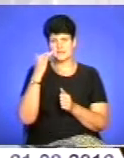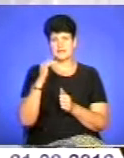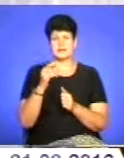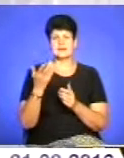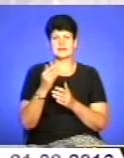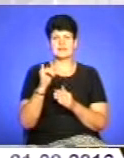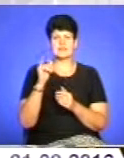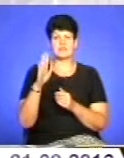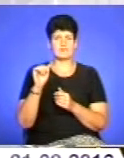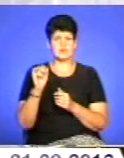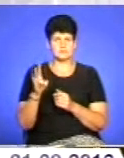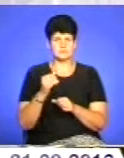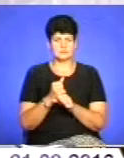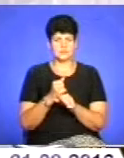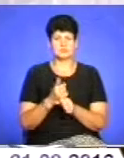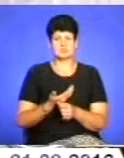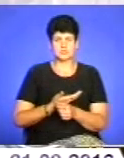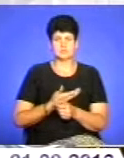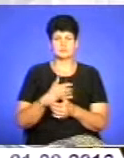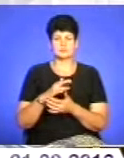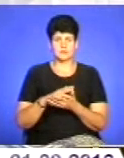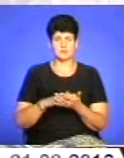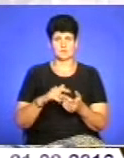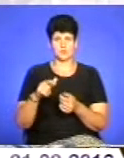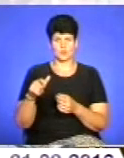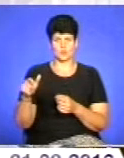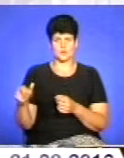сповідував, живуть, живуть в людях,